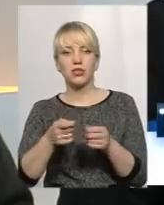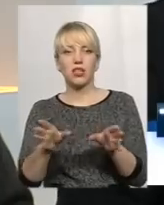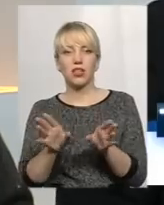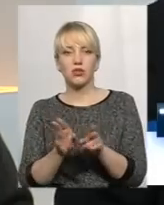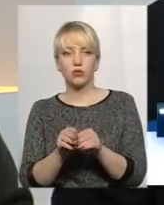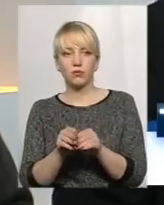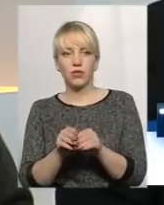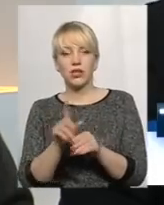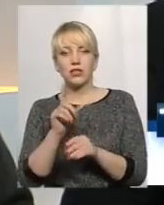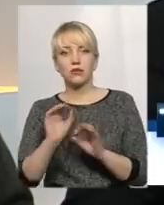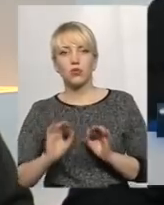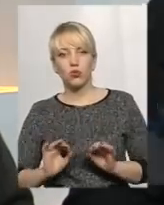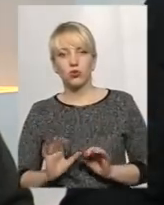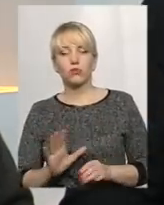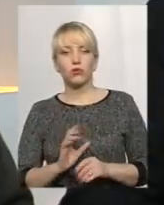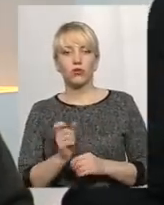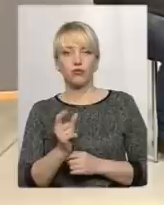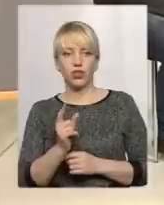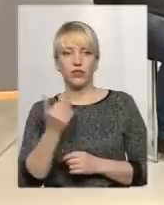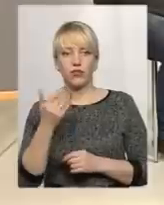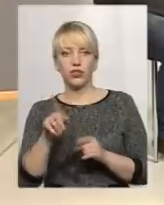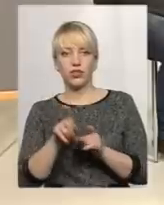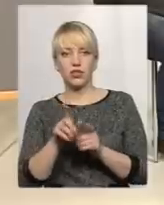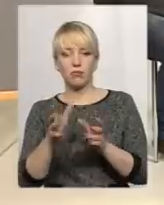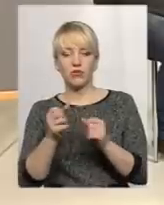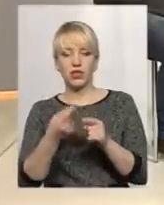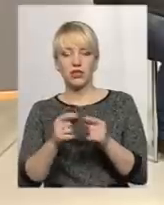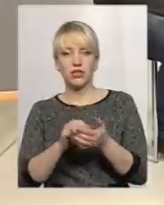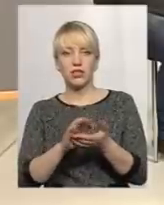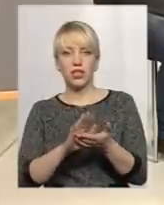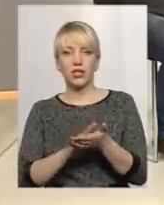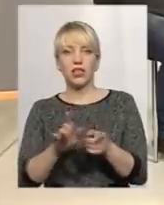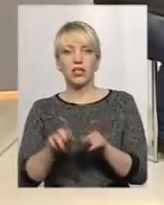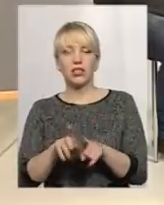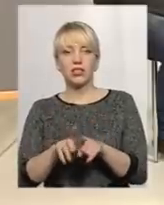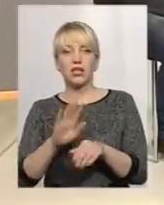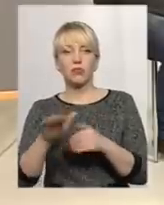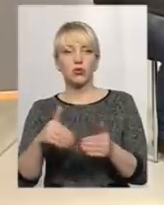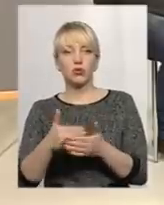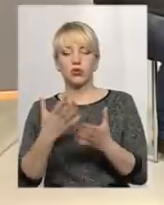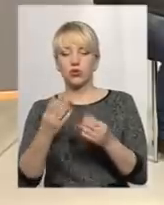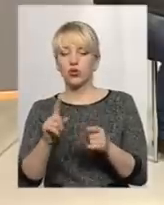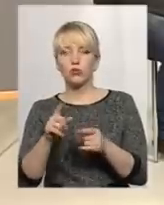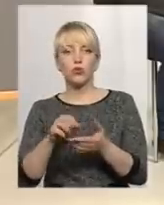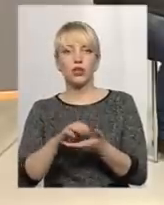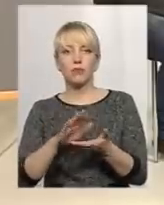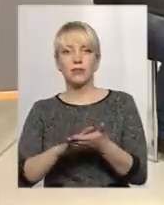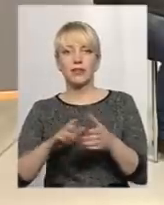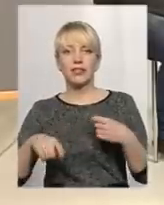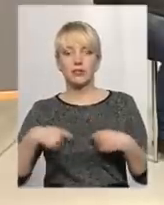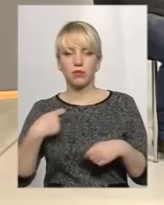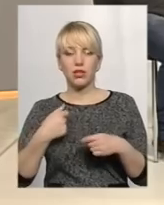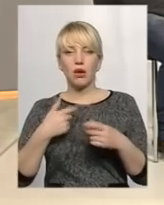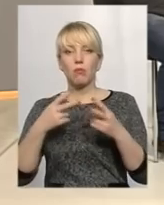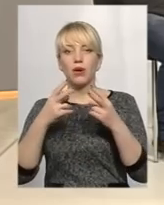адміністрацію з прокуратурою виявлені. Вони так само взяли ці дані. І так само, чому вони до сьогодні не розрахували збитки? Ми в розрізі службового